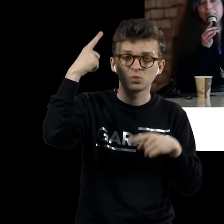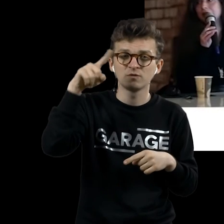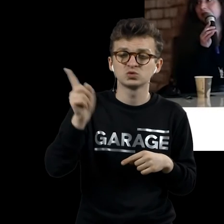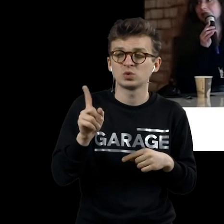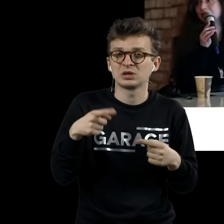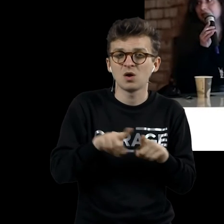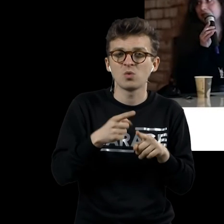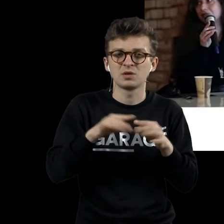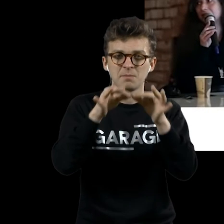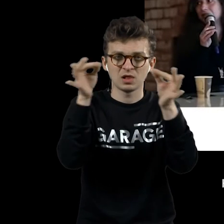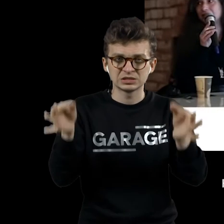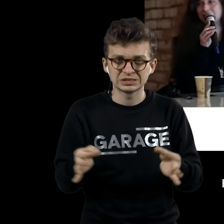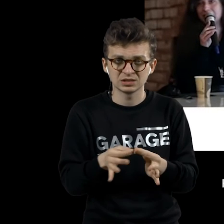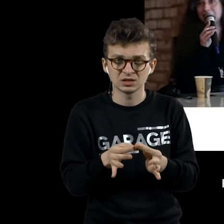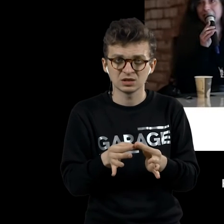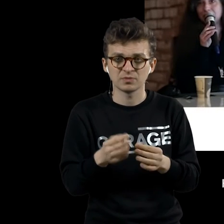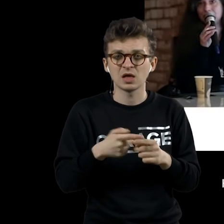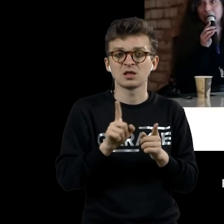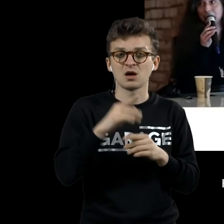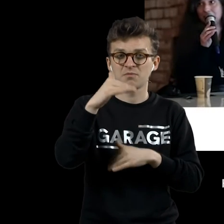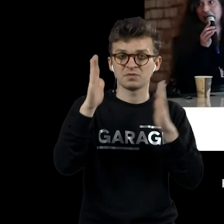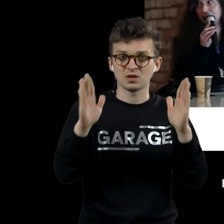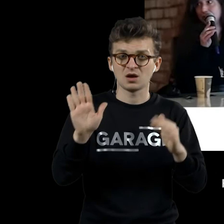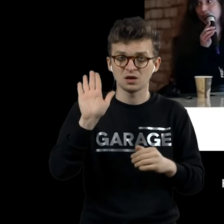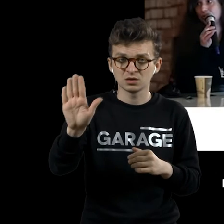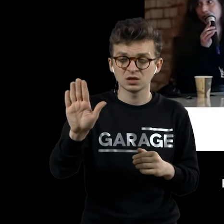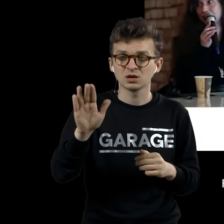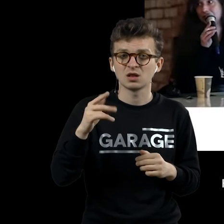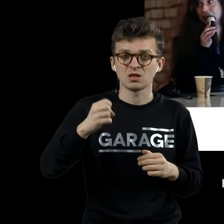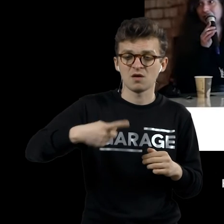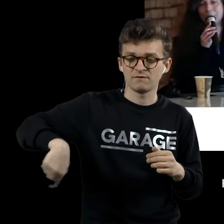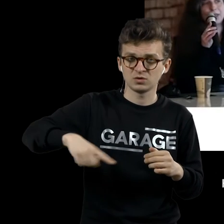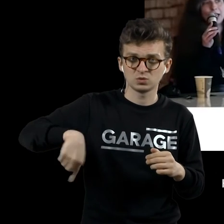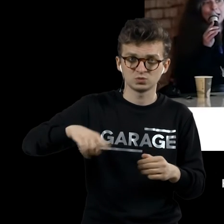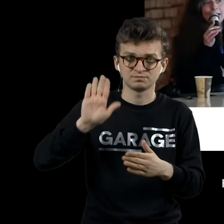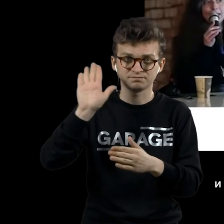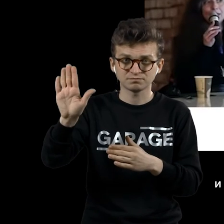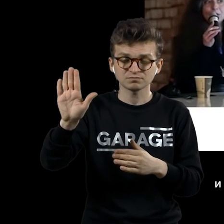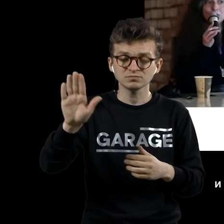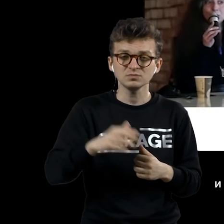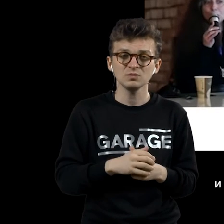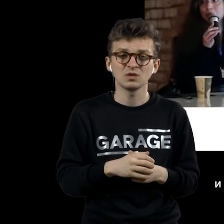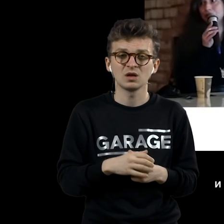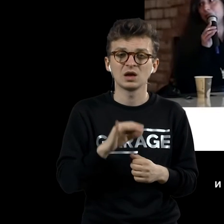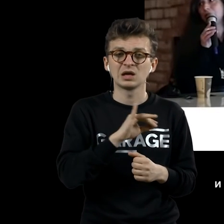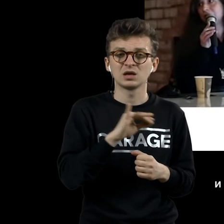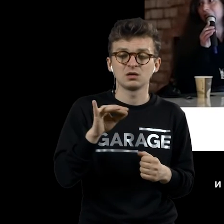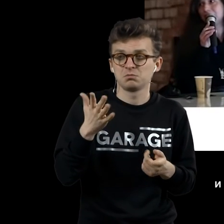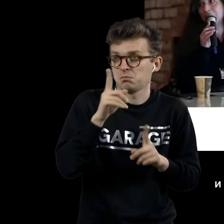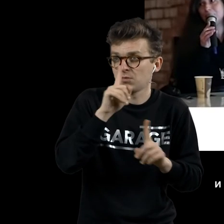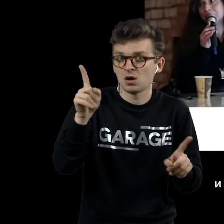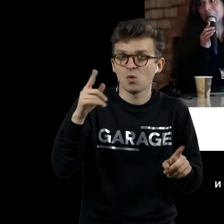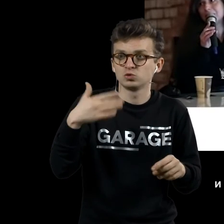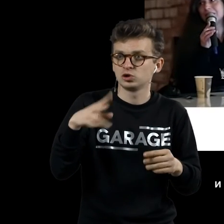пластинки. Вот такая картинка, которая кладется на вертушку пластиночную. И, о чудо, рисунок